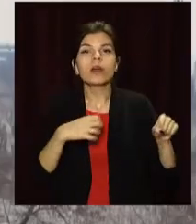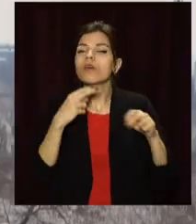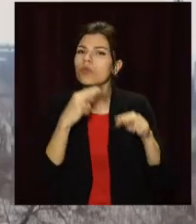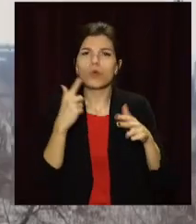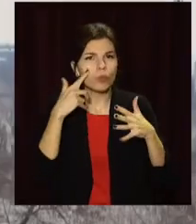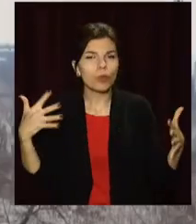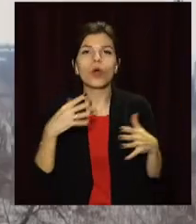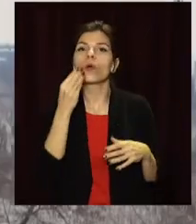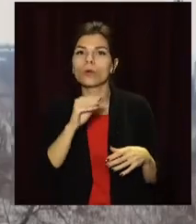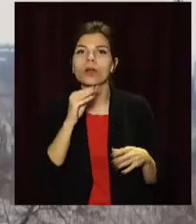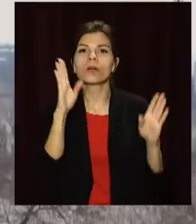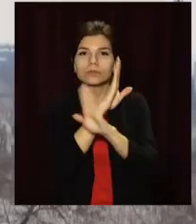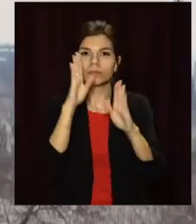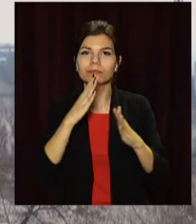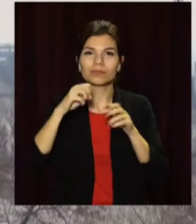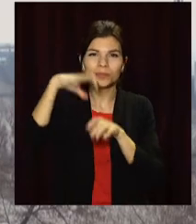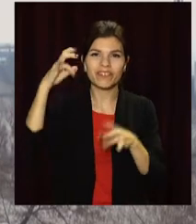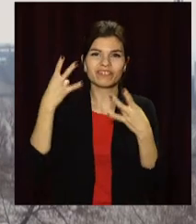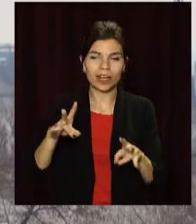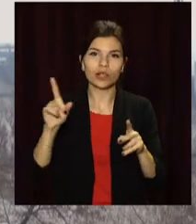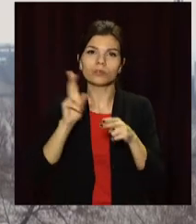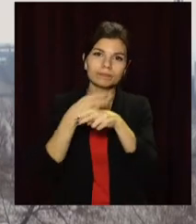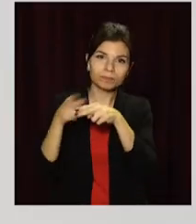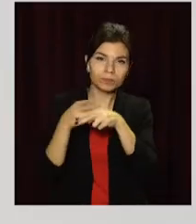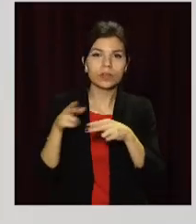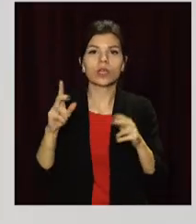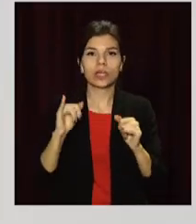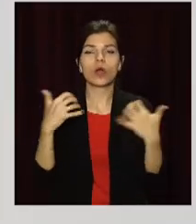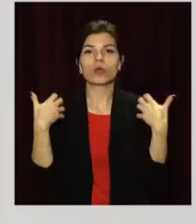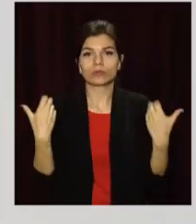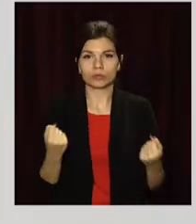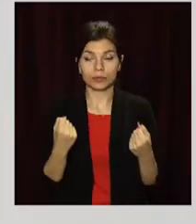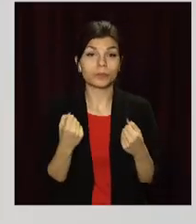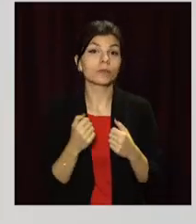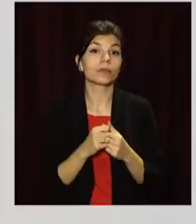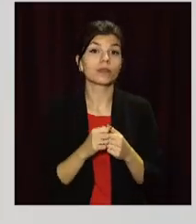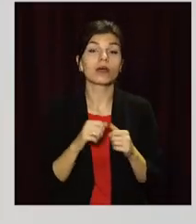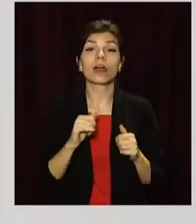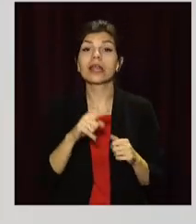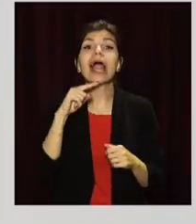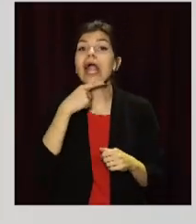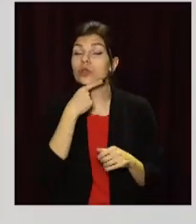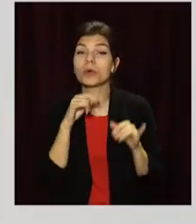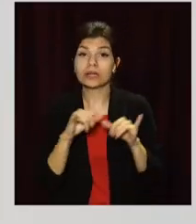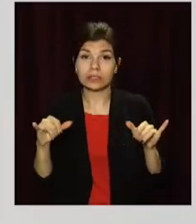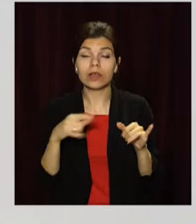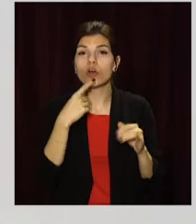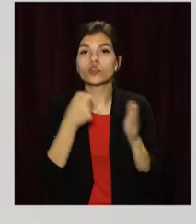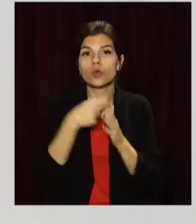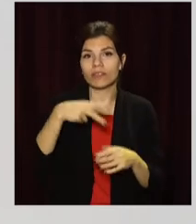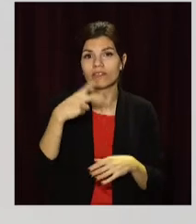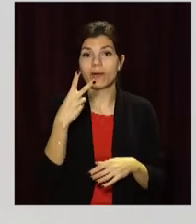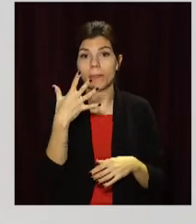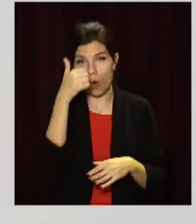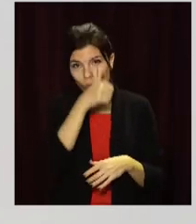приділили покращенню екологічної ситуації в місті та розвитку охорони здоров'я. План економічного розвитку Кам'янського розрахований до 2025